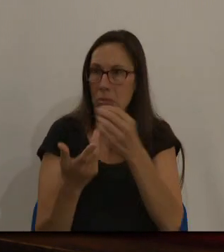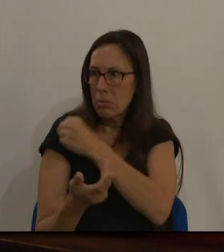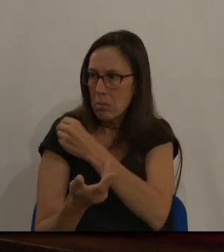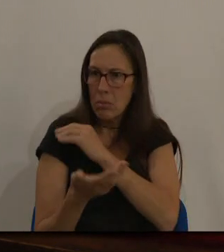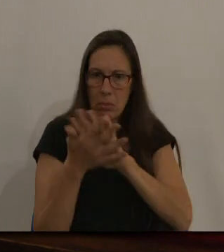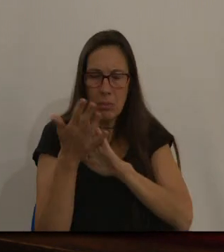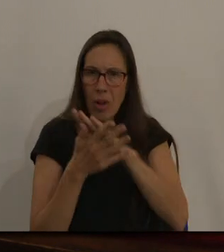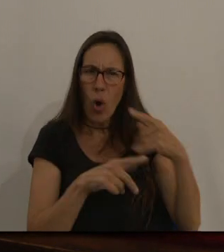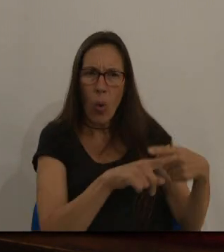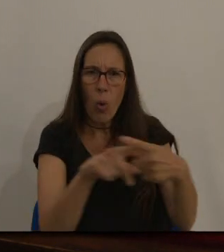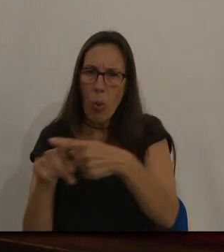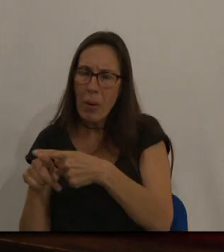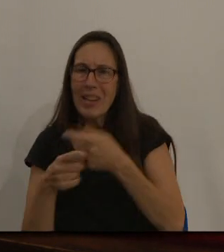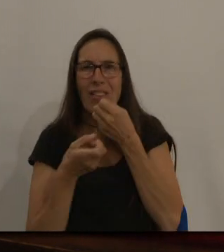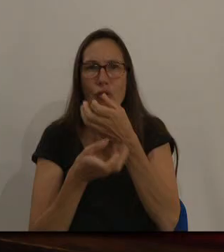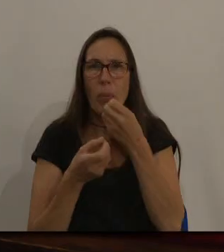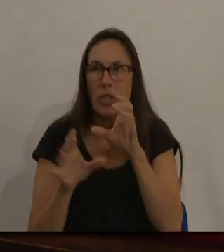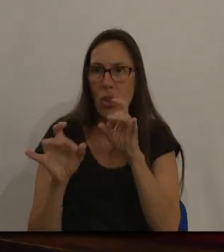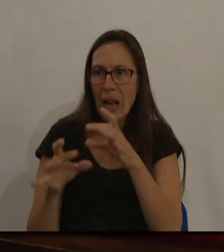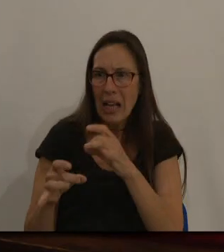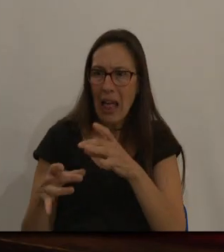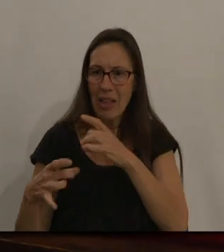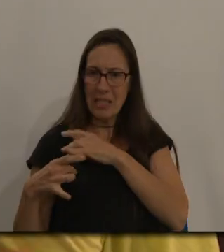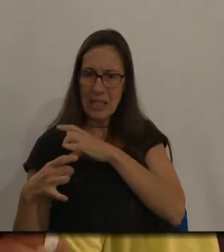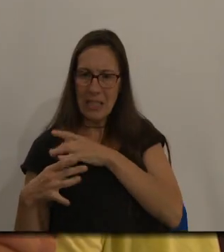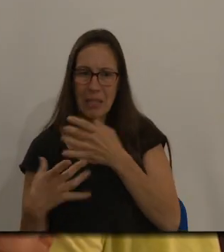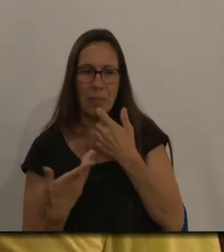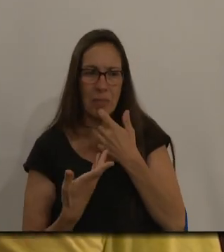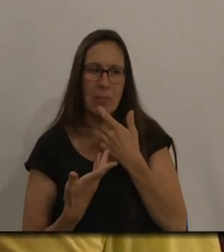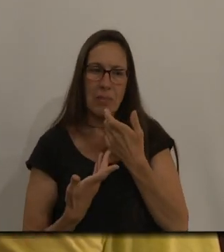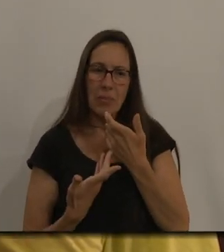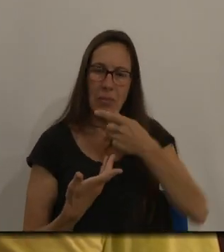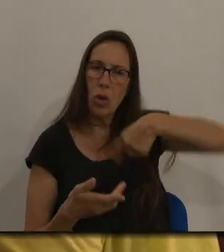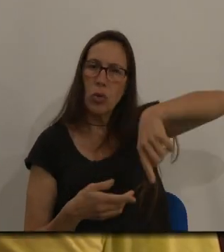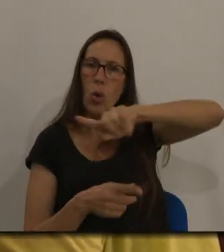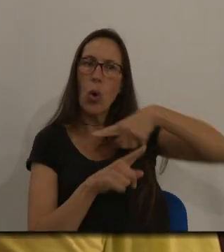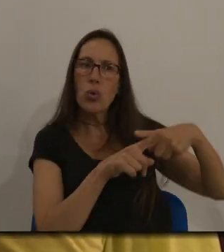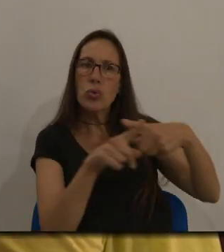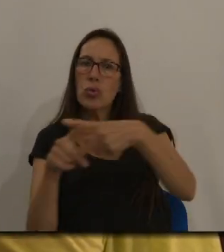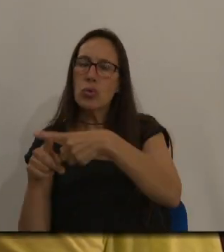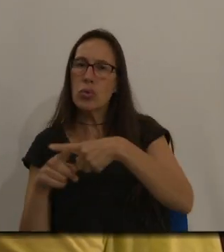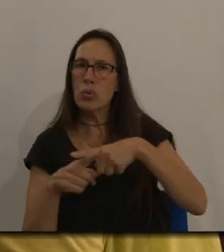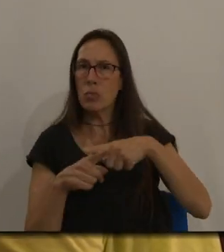Va compartir informació delicada i sensible amb tots nosaltres, i nosaltres no la vam decebre.